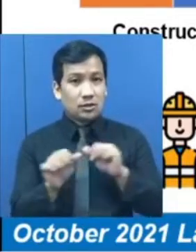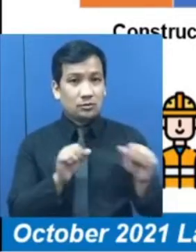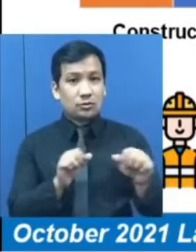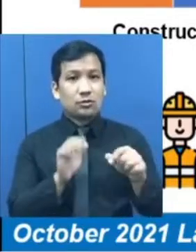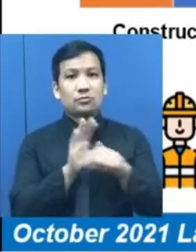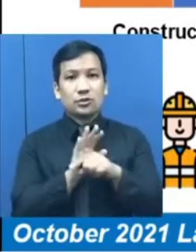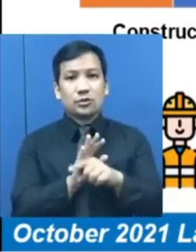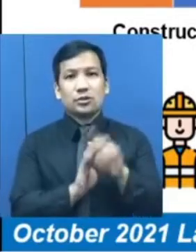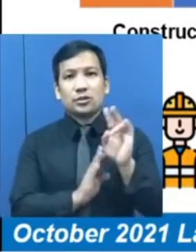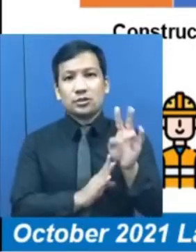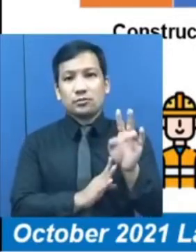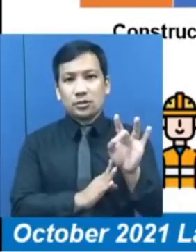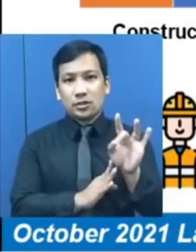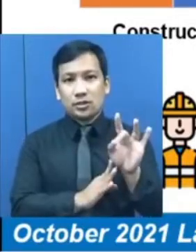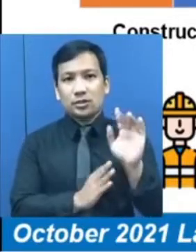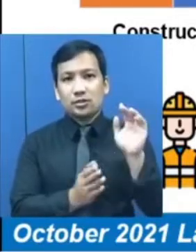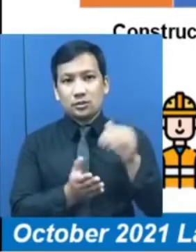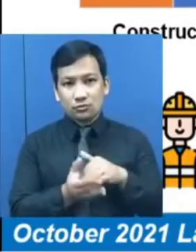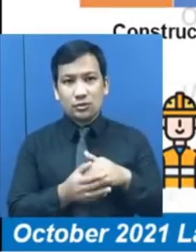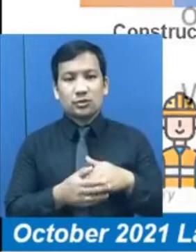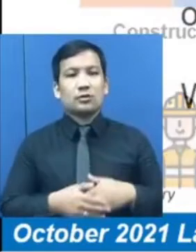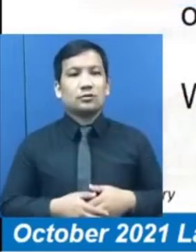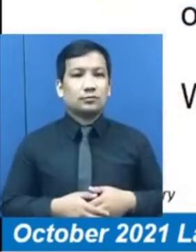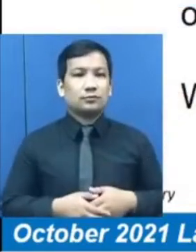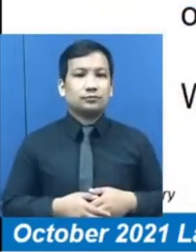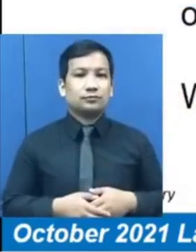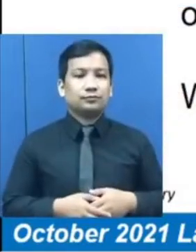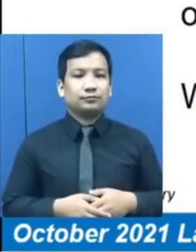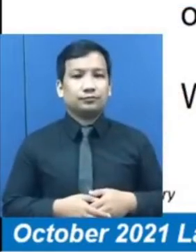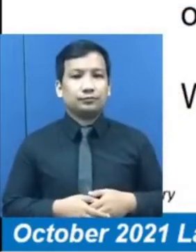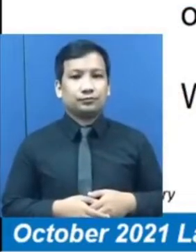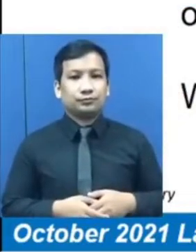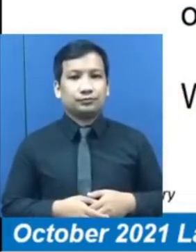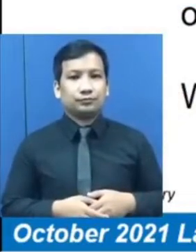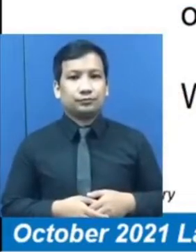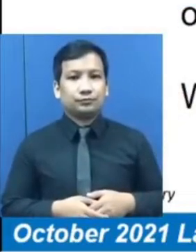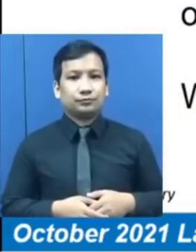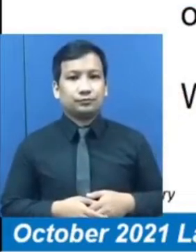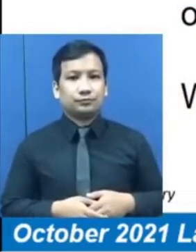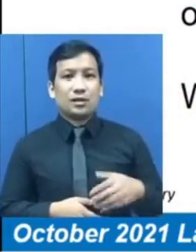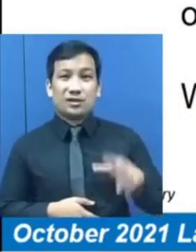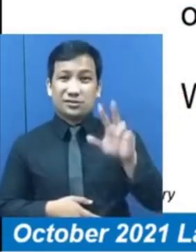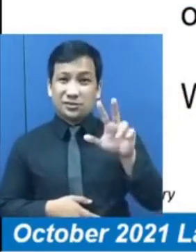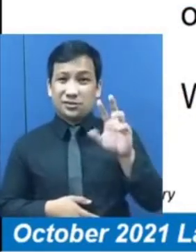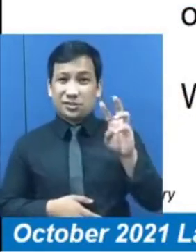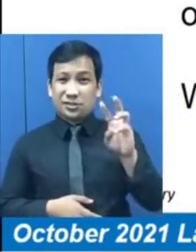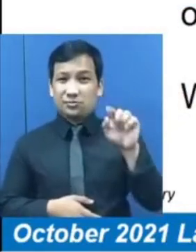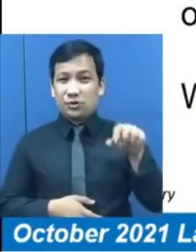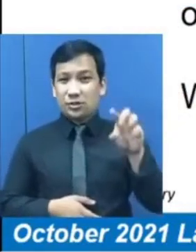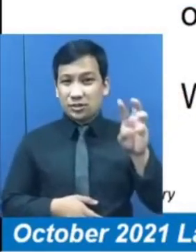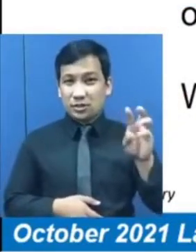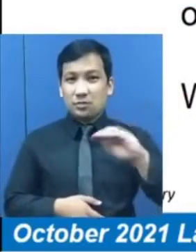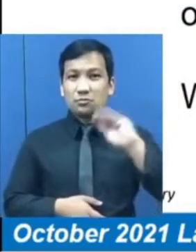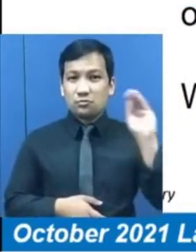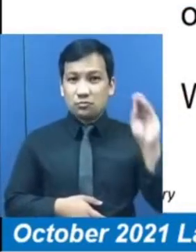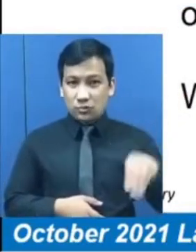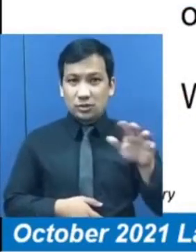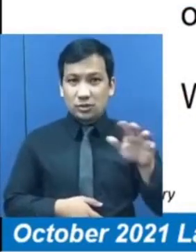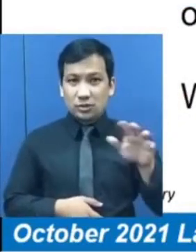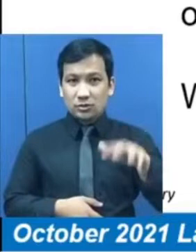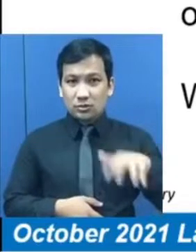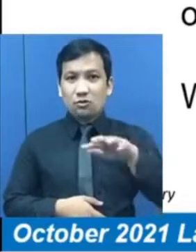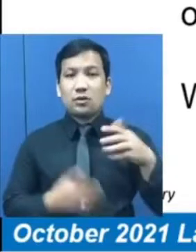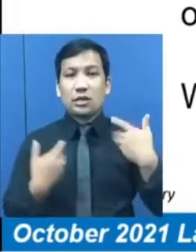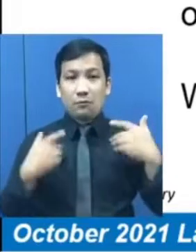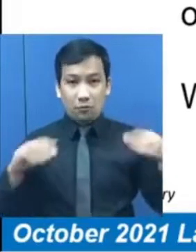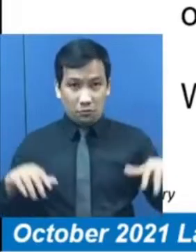minus 78,000. Tinatayang nasa 36.6% sa mga employed